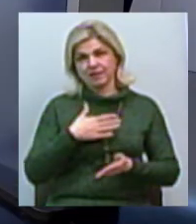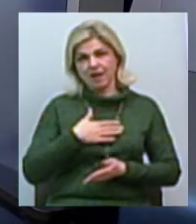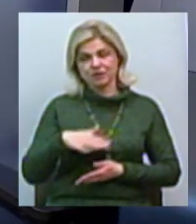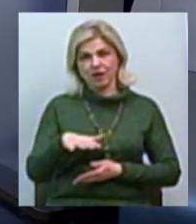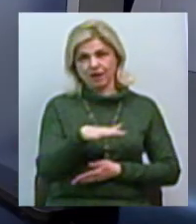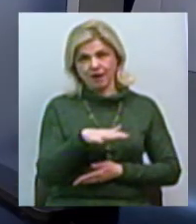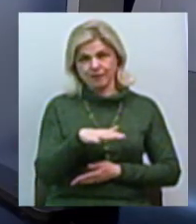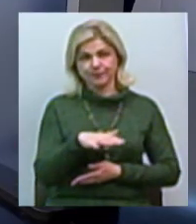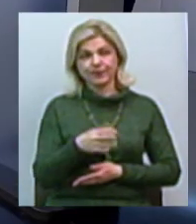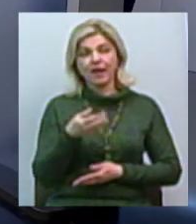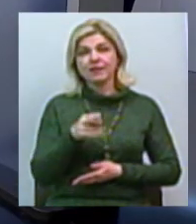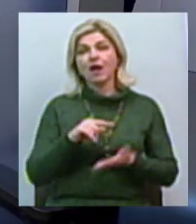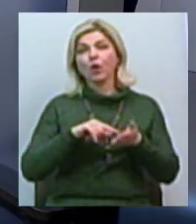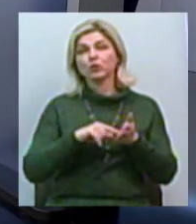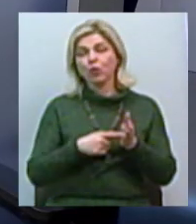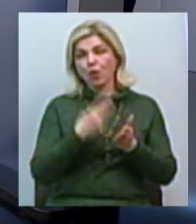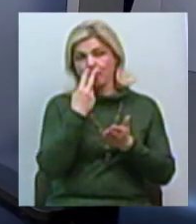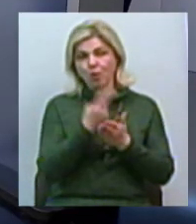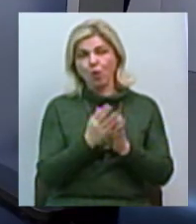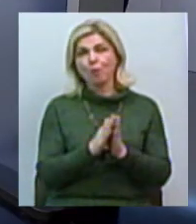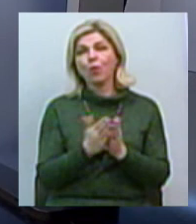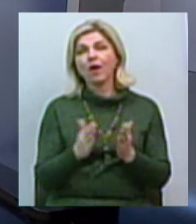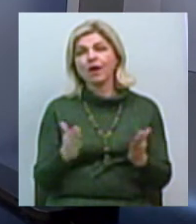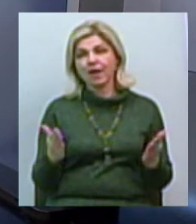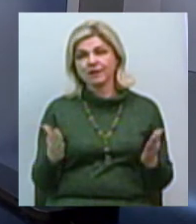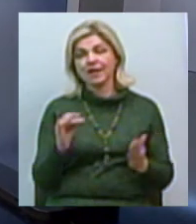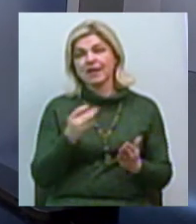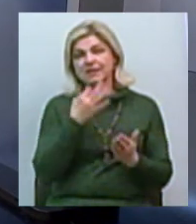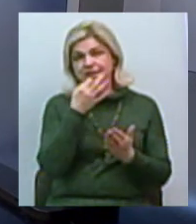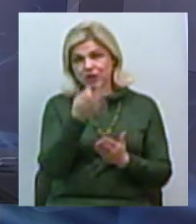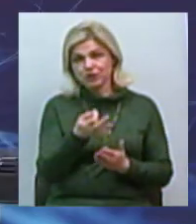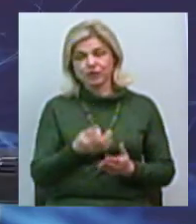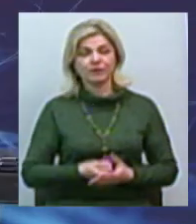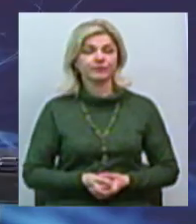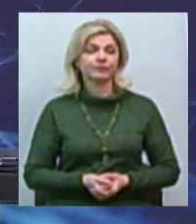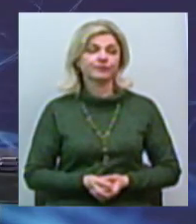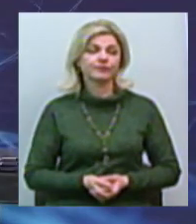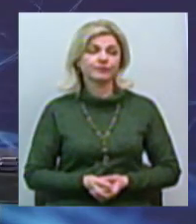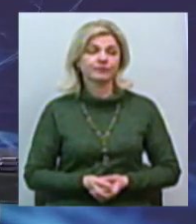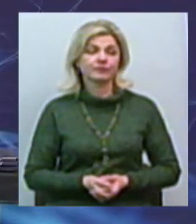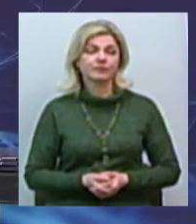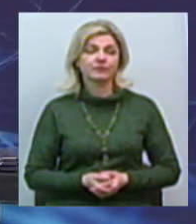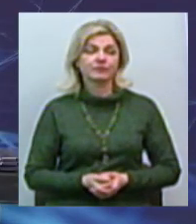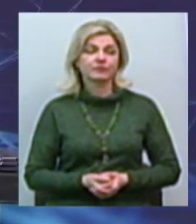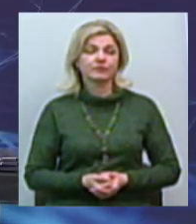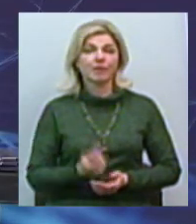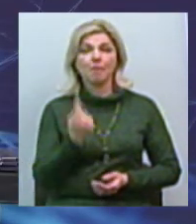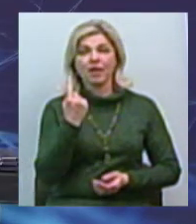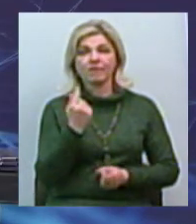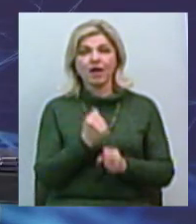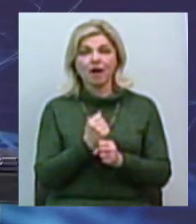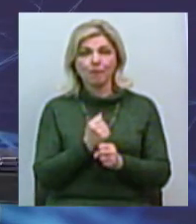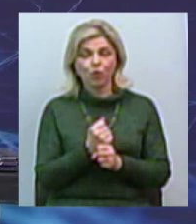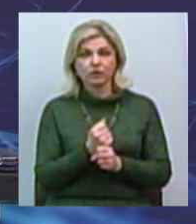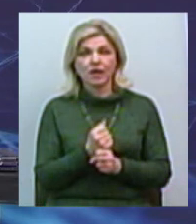для оптимістичній крапки, покажіть, будь ласка, буклет, який у вас в руках, і скажіть, коли його спорювали. Дякую, перші роботи по